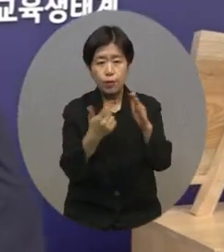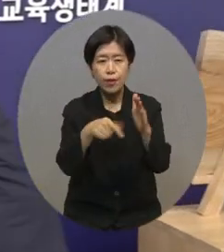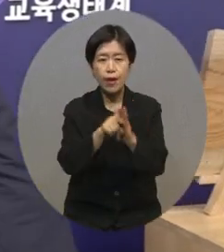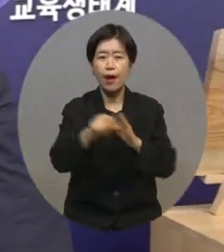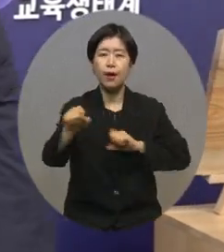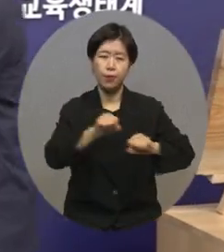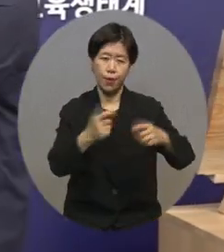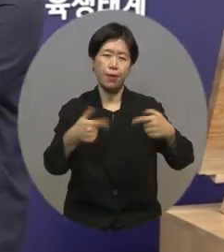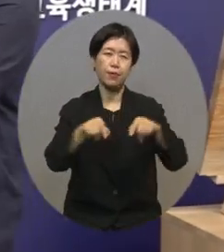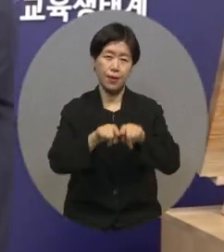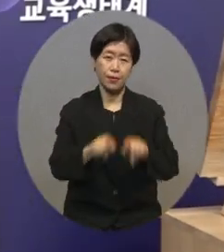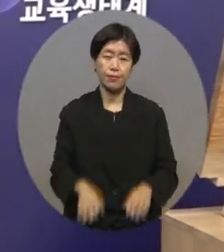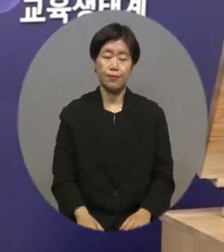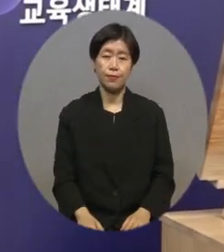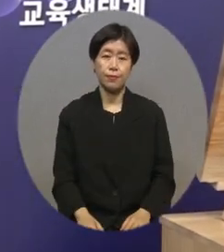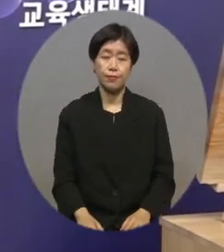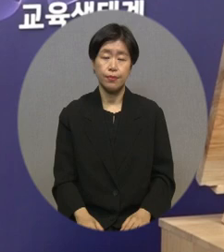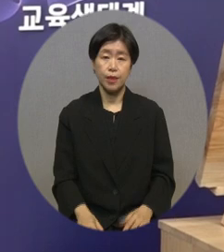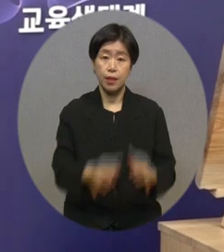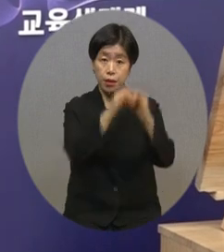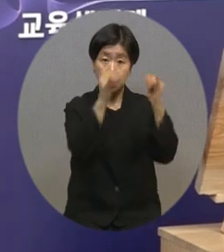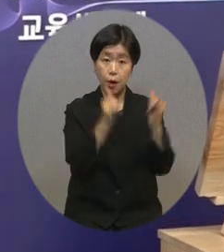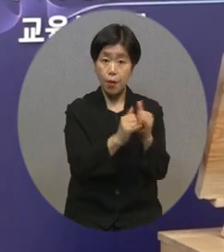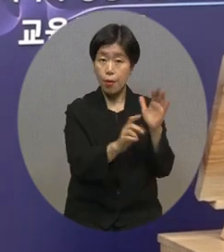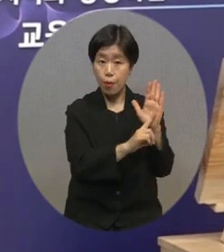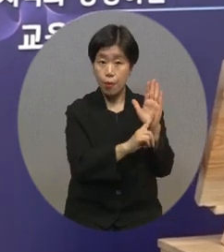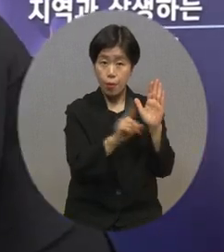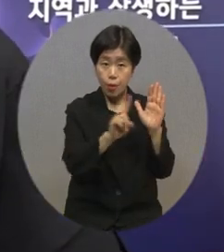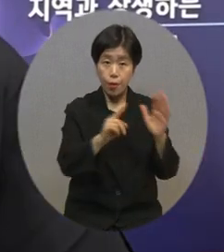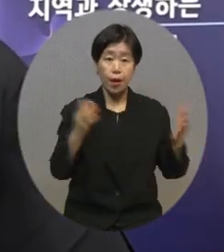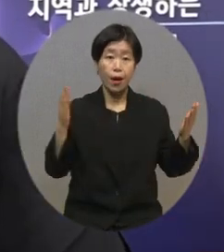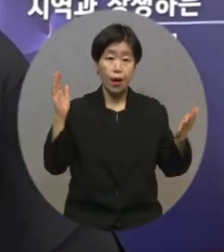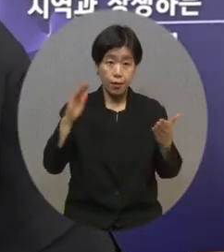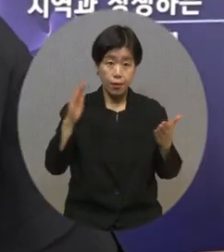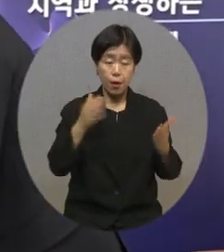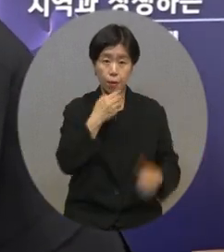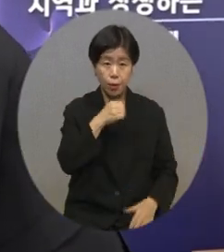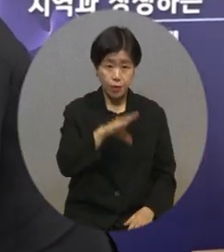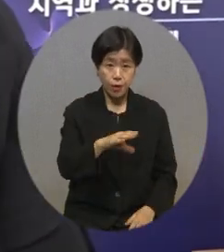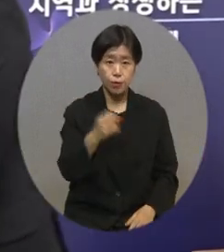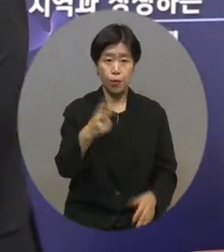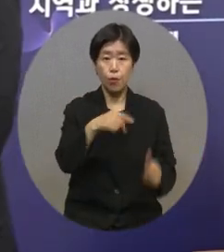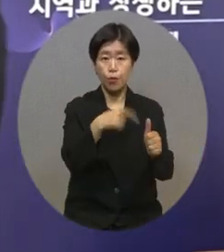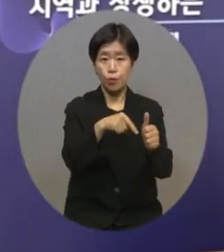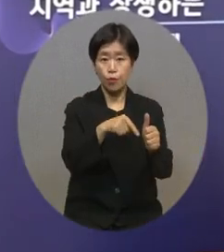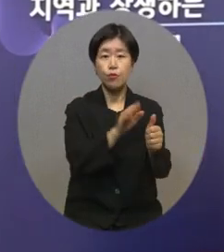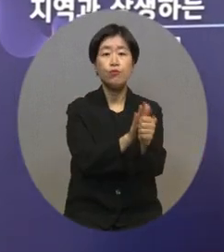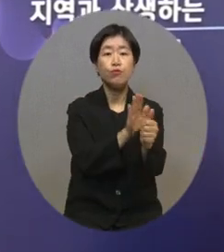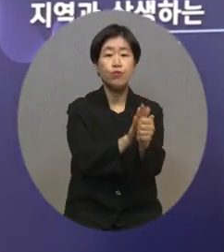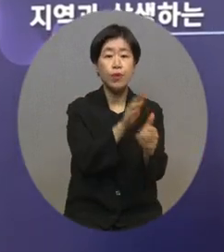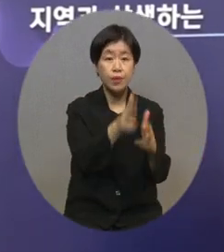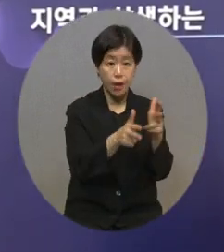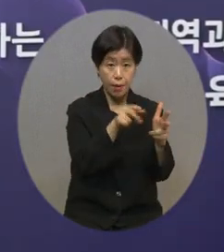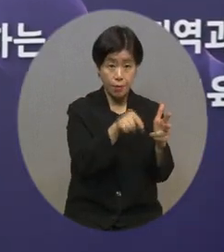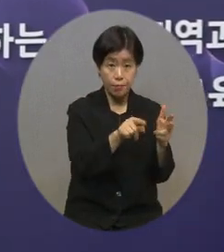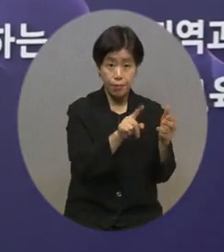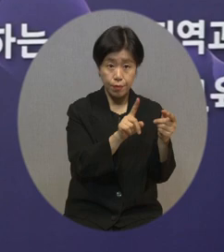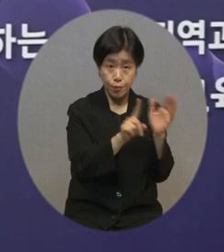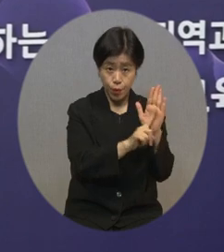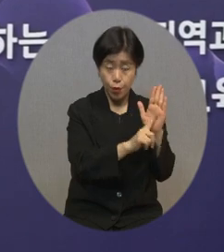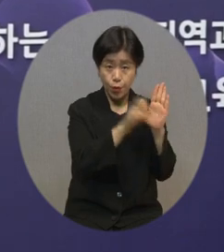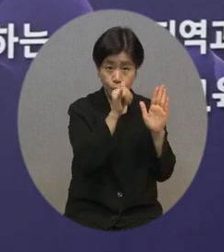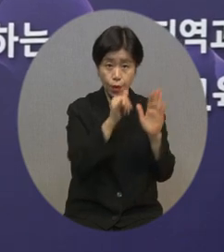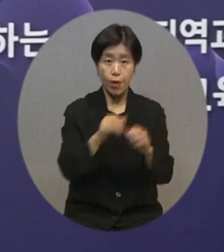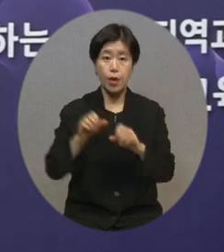지역사회 홍보대사는 학생의 복지 증진 및 교육 후원 사업 홍보를 중심으로 스포츠계